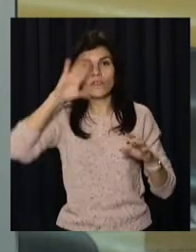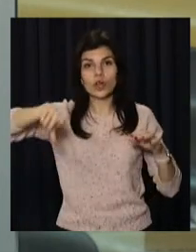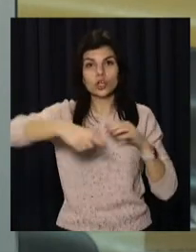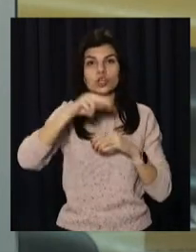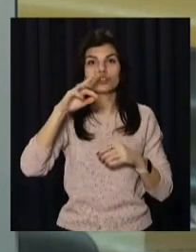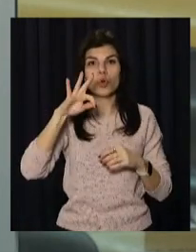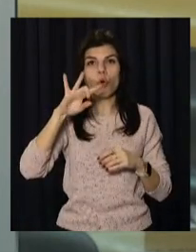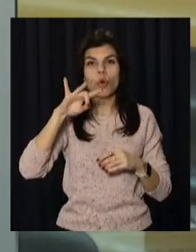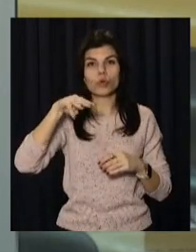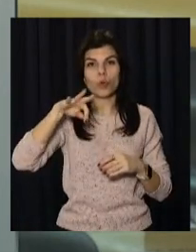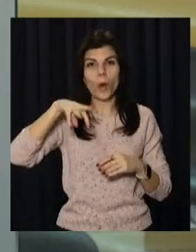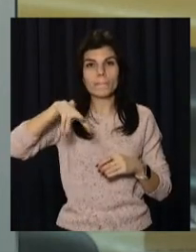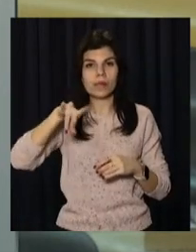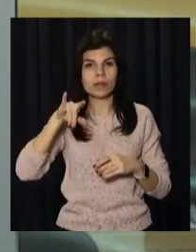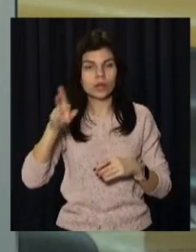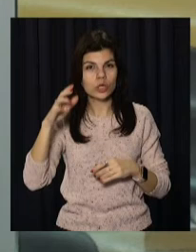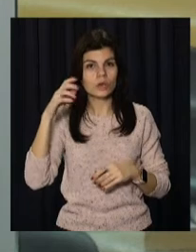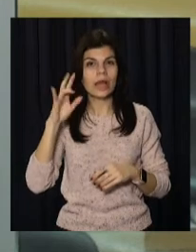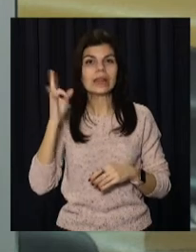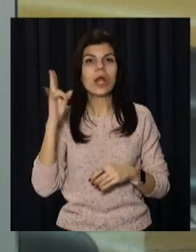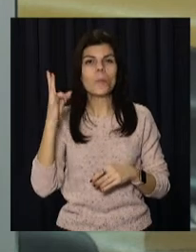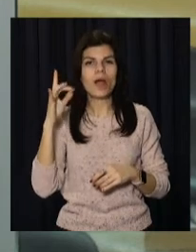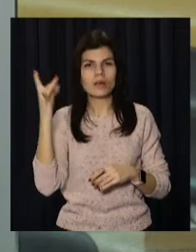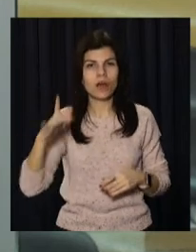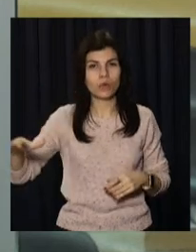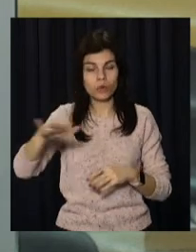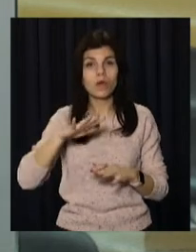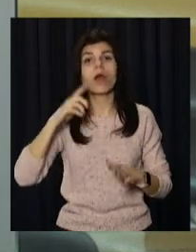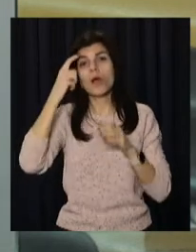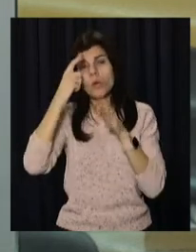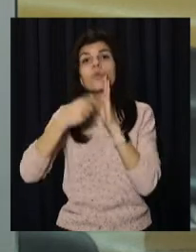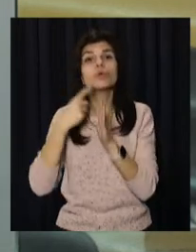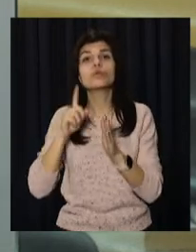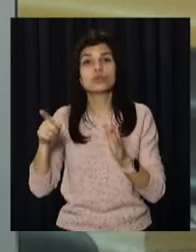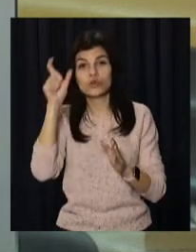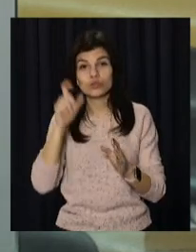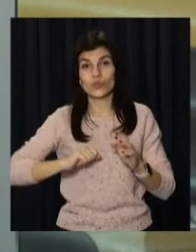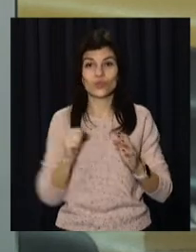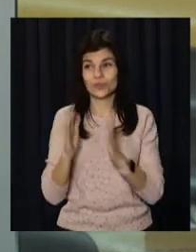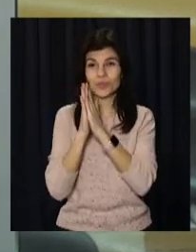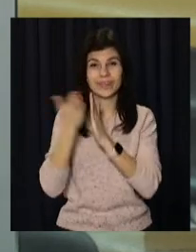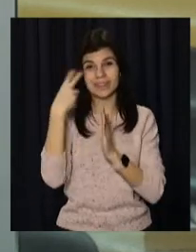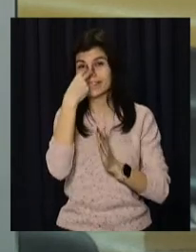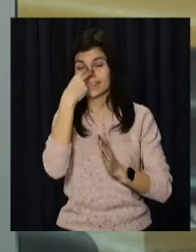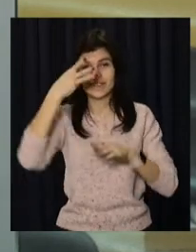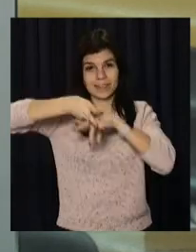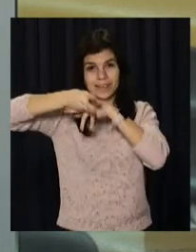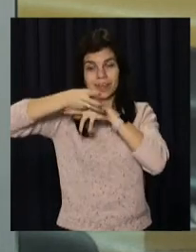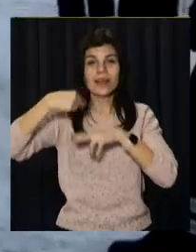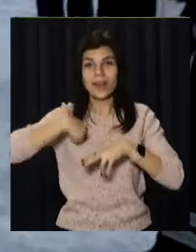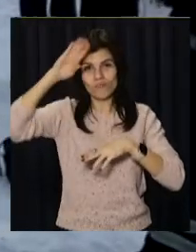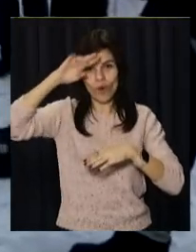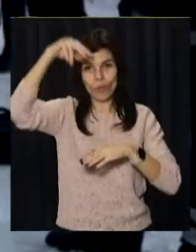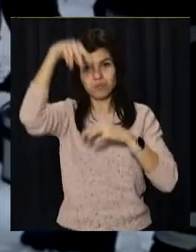Нікопольського району потонув чоловік. Пізніше стало відомо, що загиблий попрохав друга зняти на відео, як той буде пірнати в